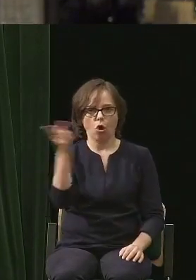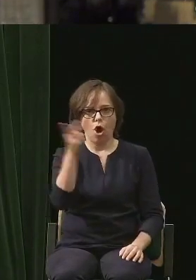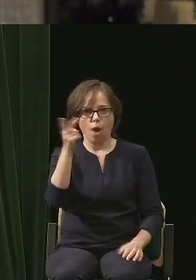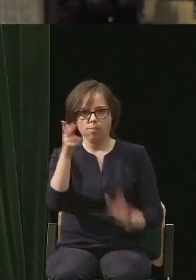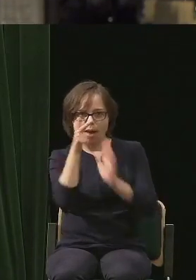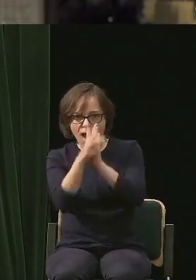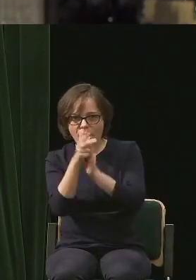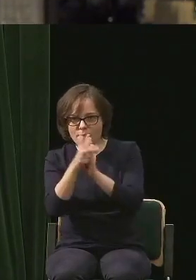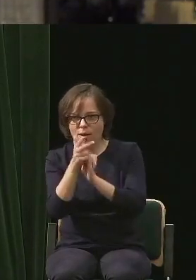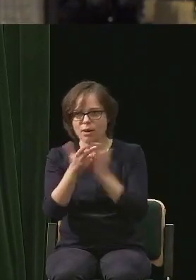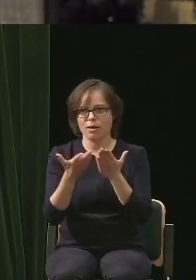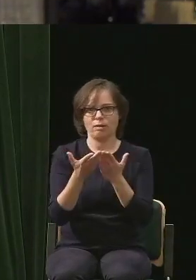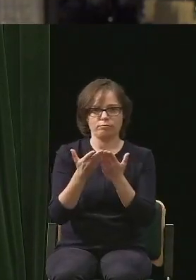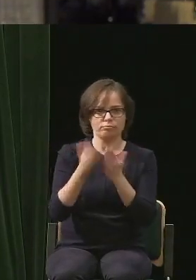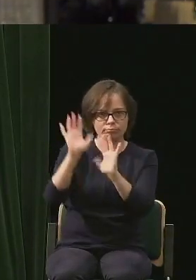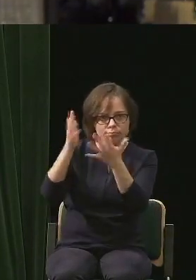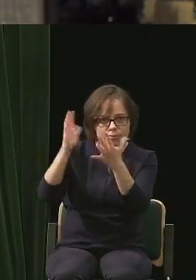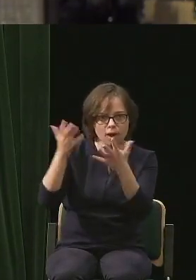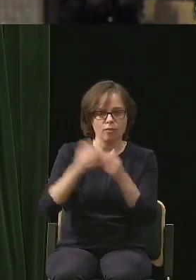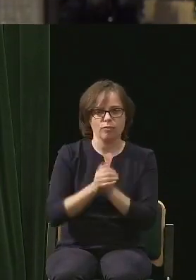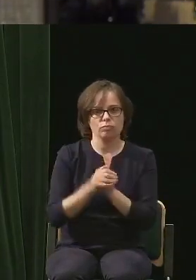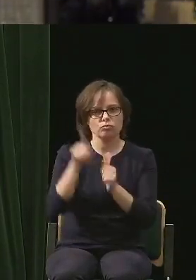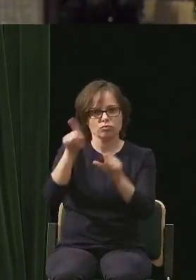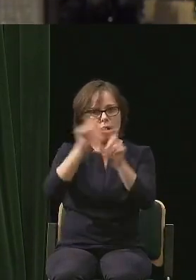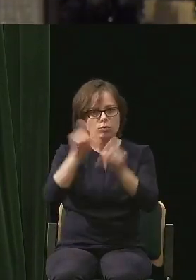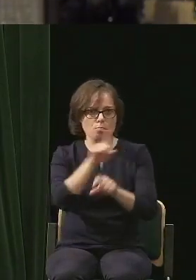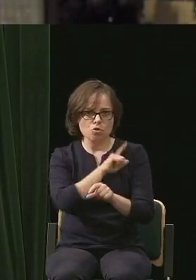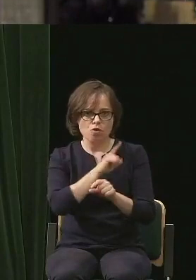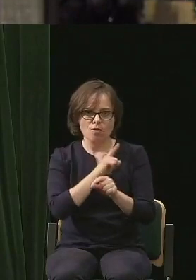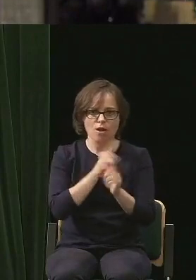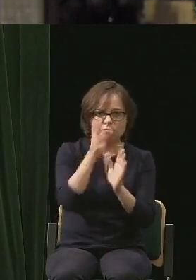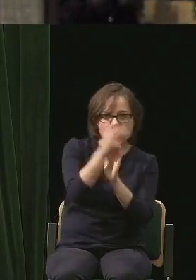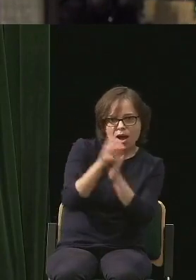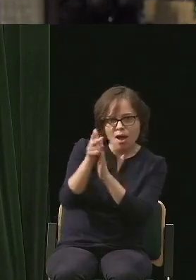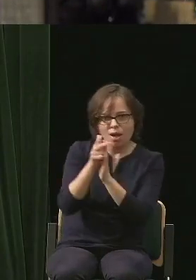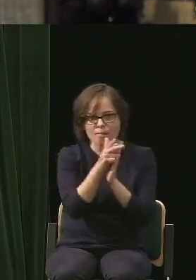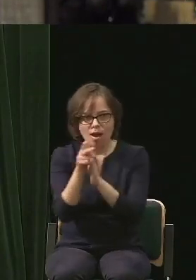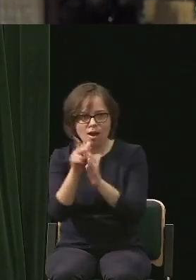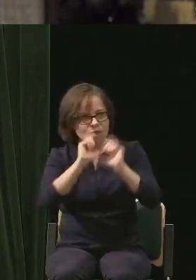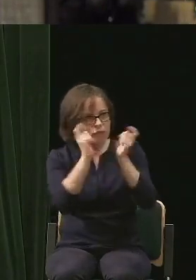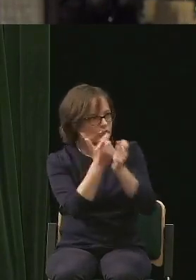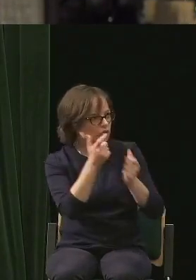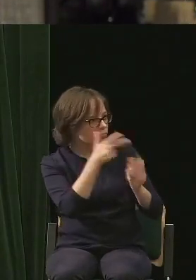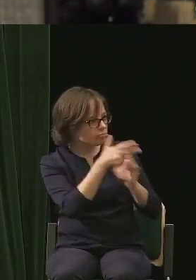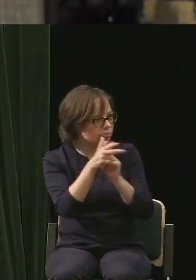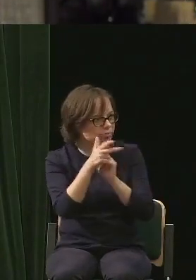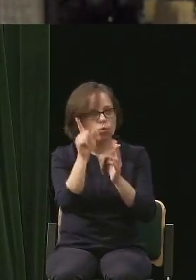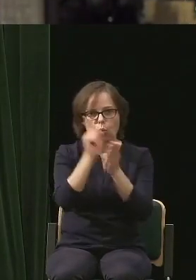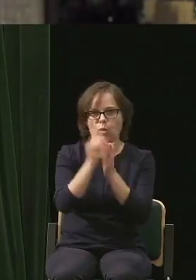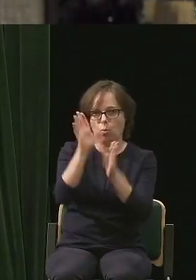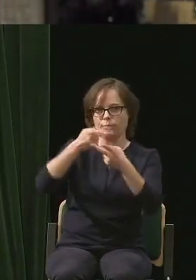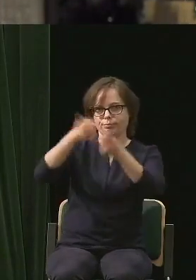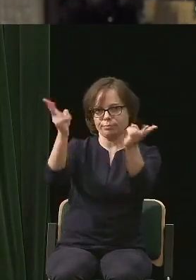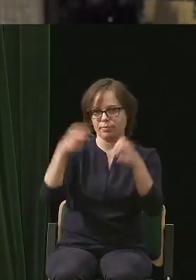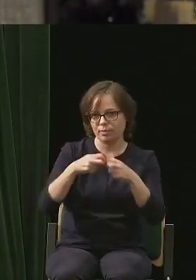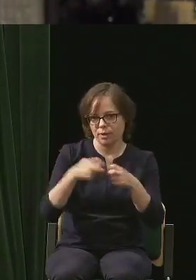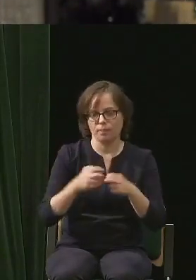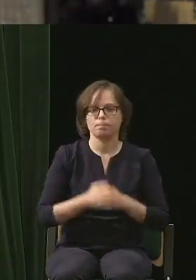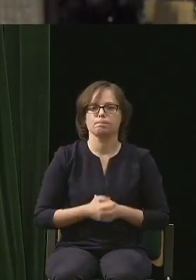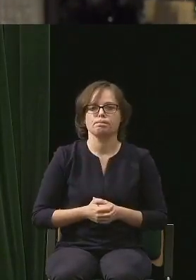i sprawili, że to wszystko, co tu się działo, trafiało do transmisji online.